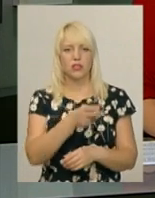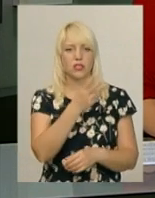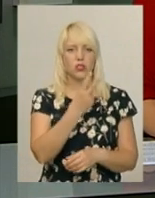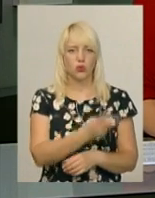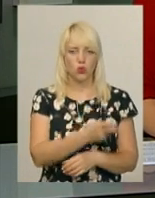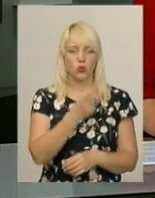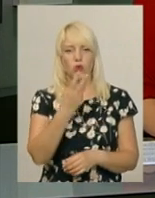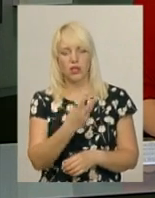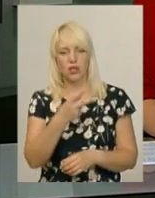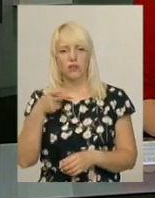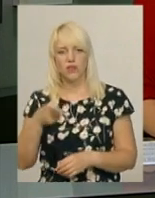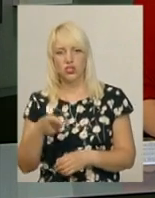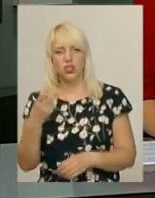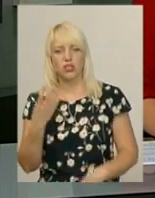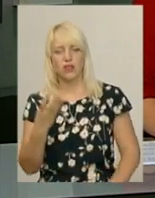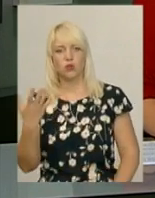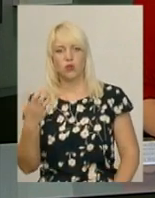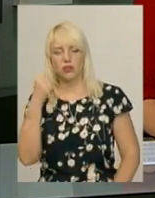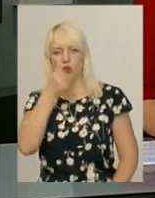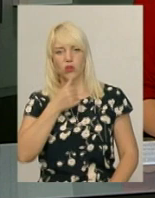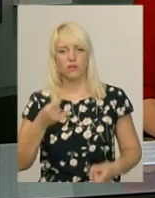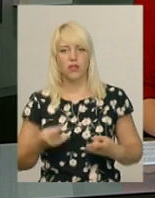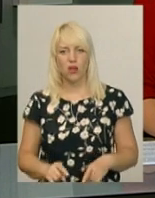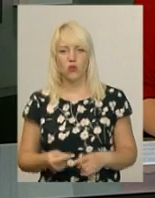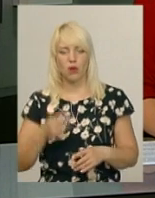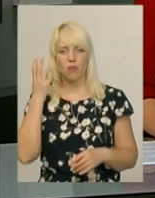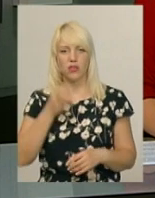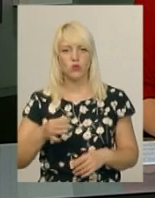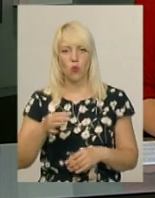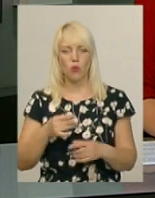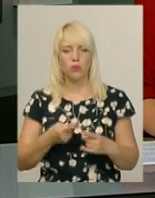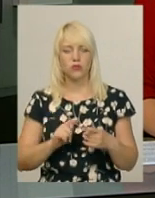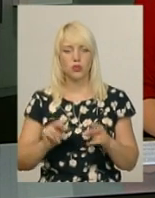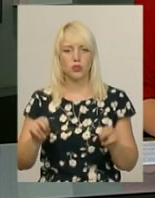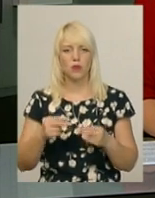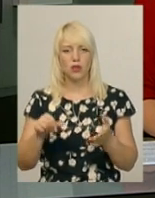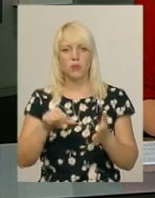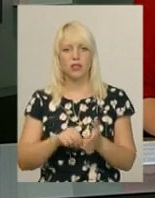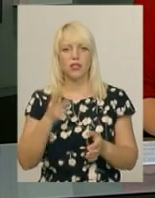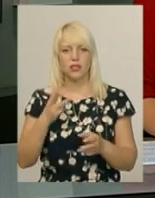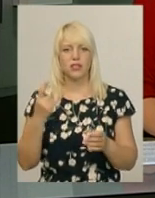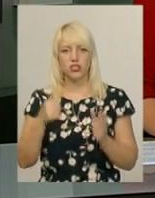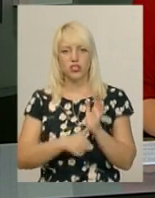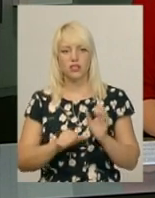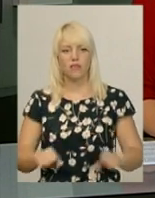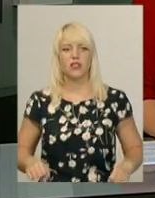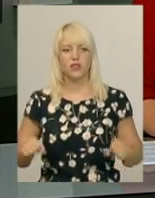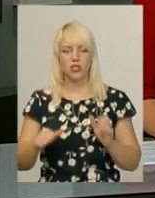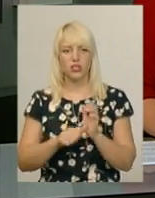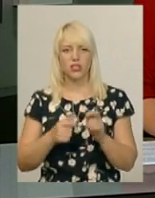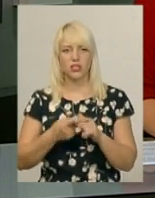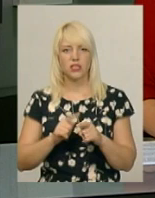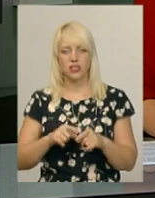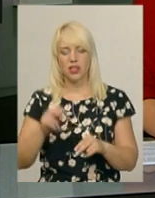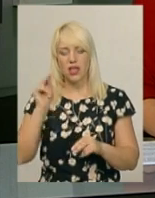2004, 2005 років народження. Хмельницьку область на цьому чемпіонаті представлять 36 висловальників. Шість із них – вихованці